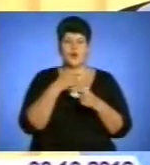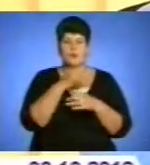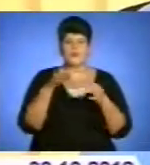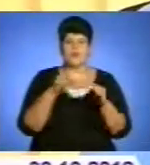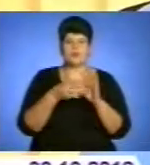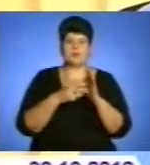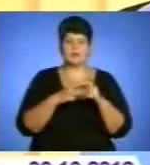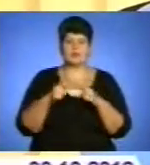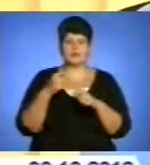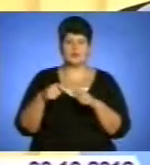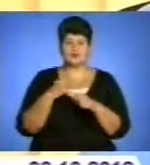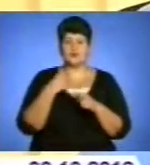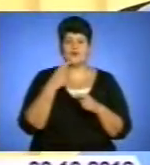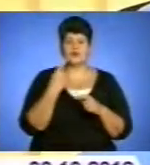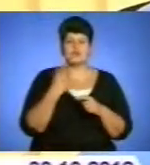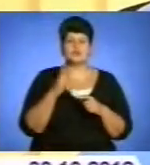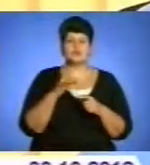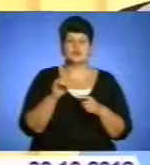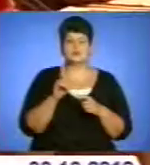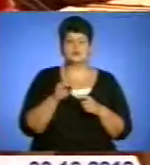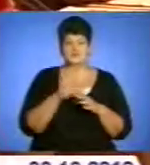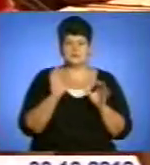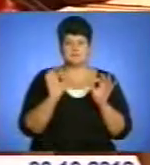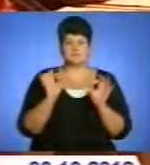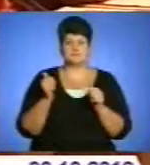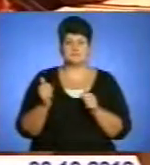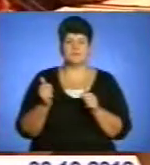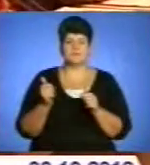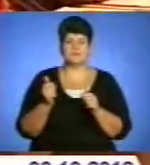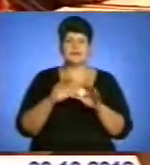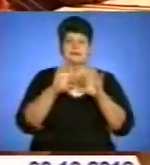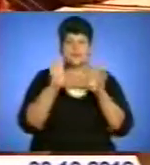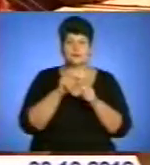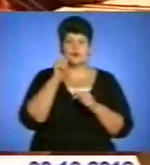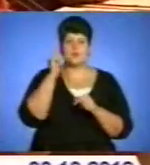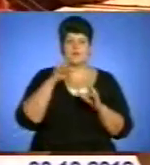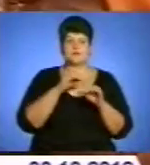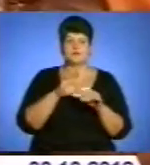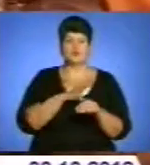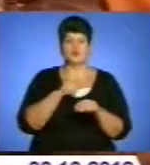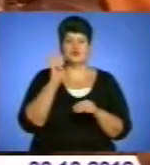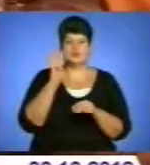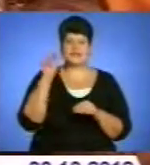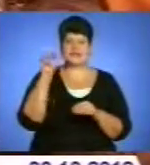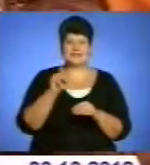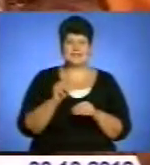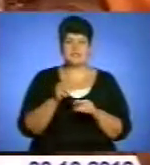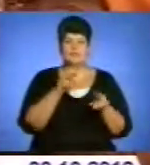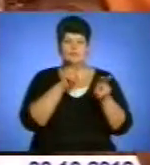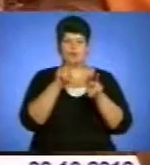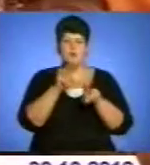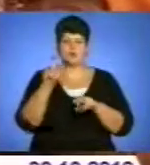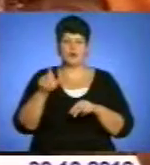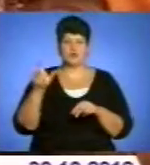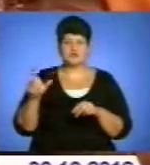говорити про механіку виборчого процесу, все дуже добре. З загалом на українських виборах побувало близько 4 тисяч постерігачів від іноземних